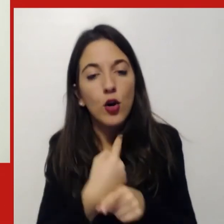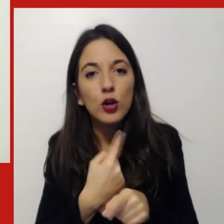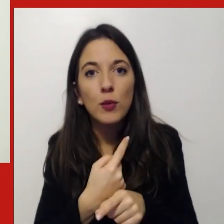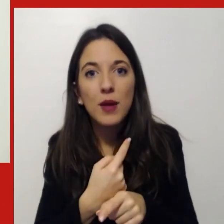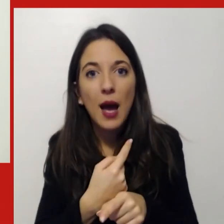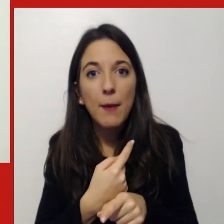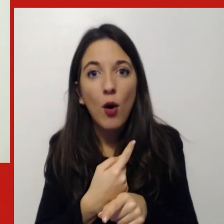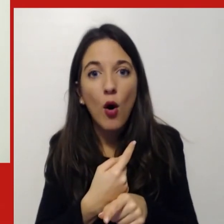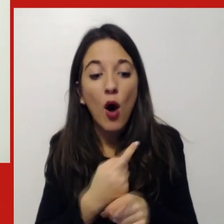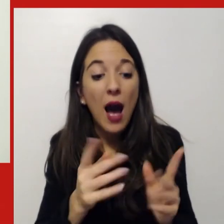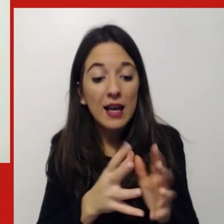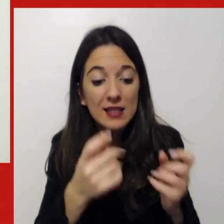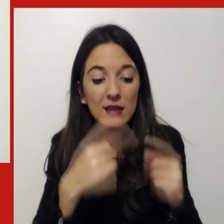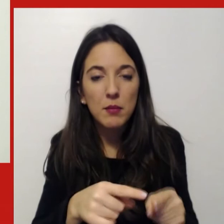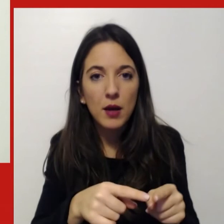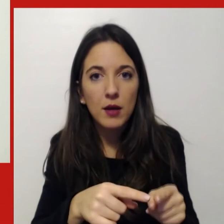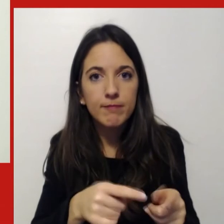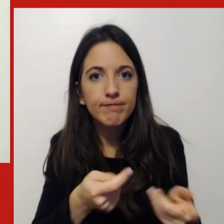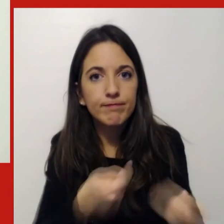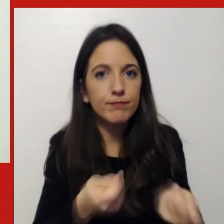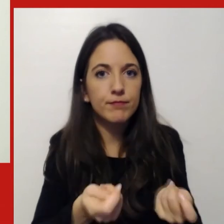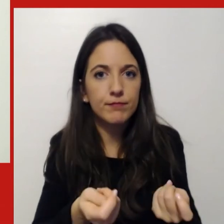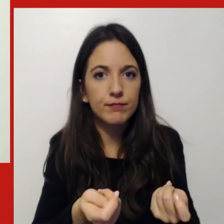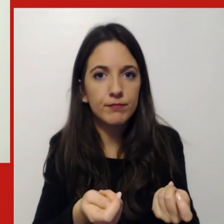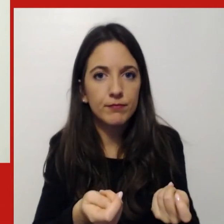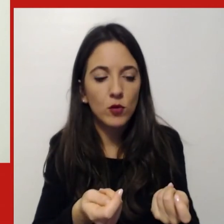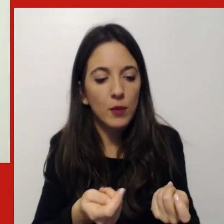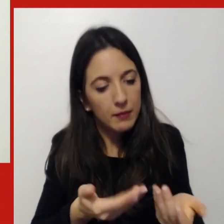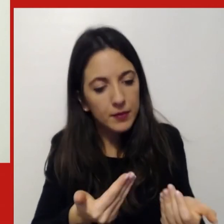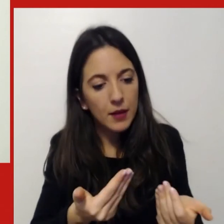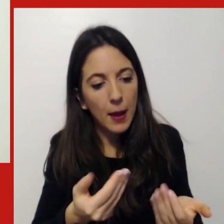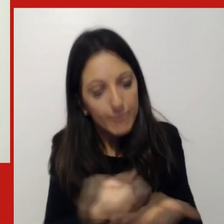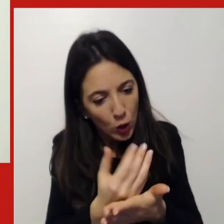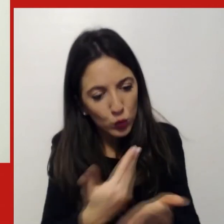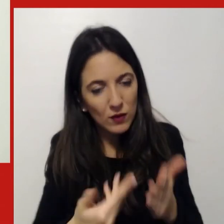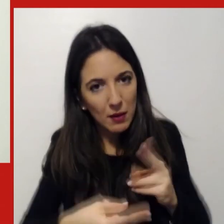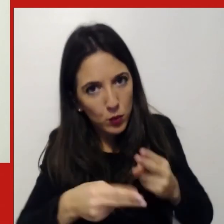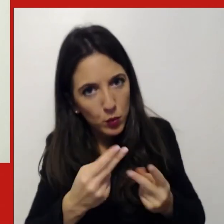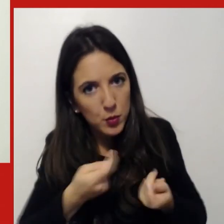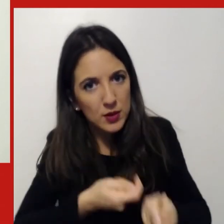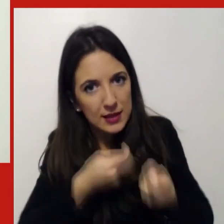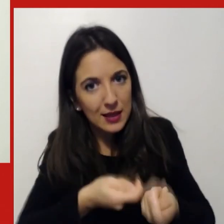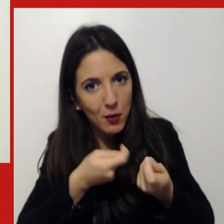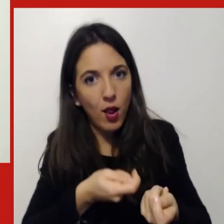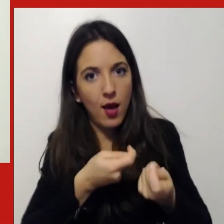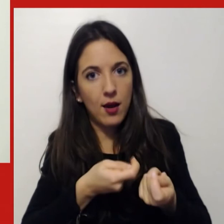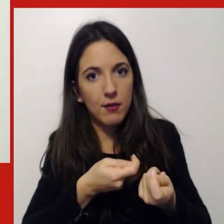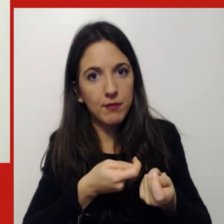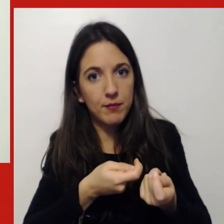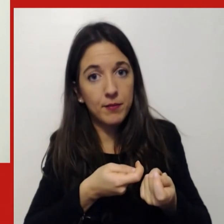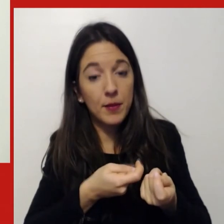dare maggiore produttività e la piccola media impresa così come la pubblica amministrazione sono